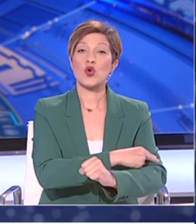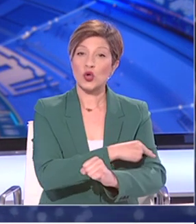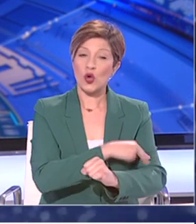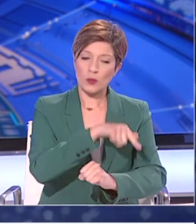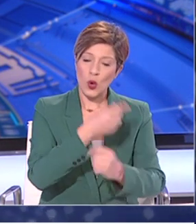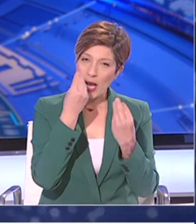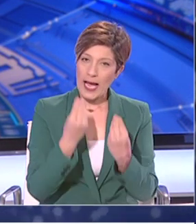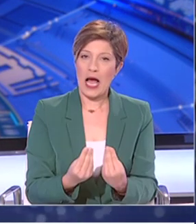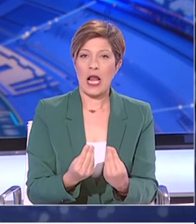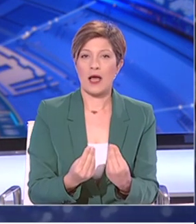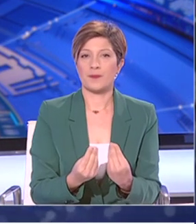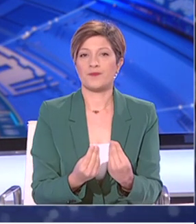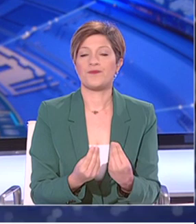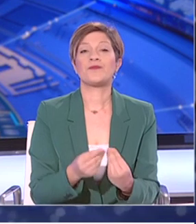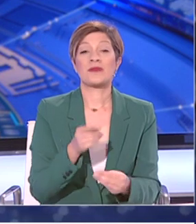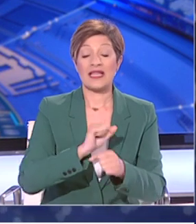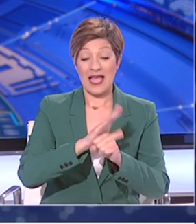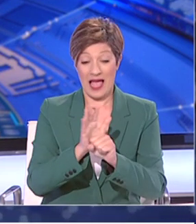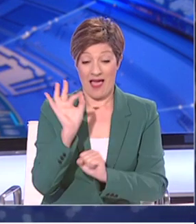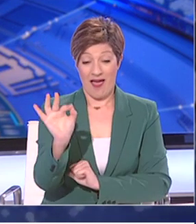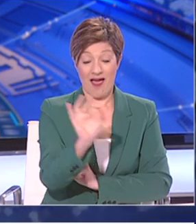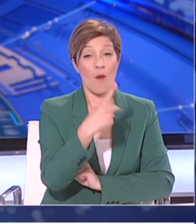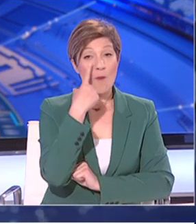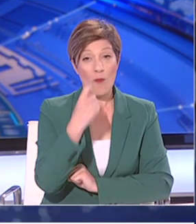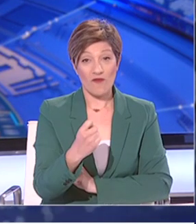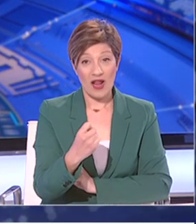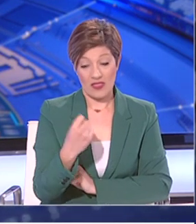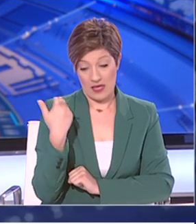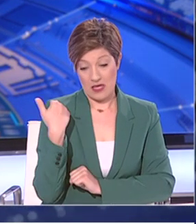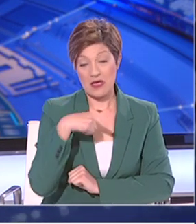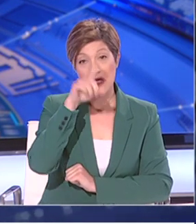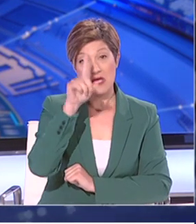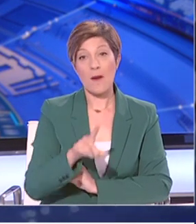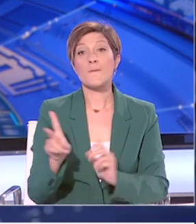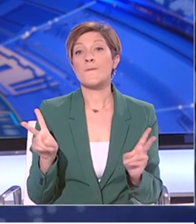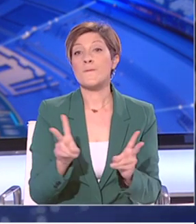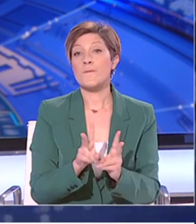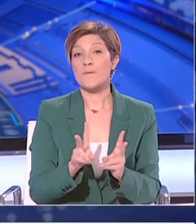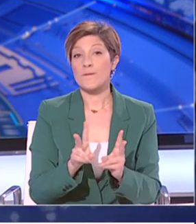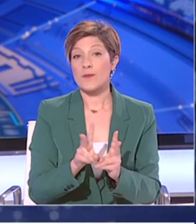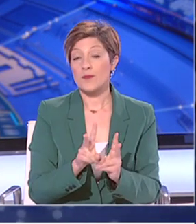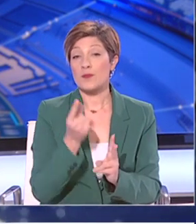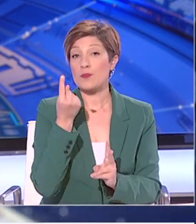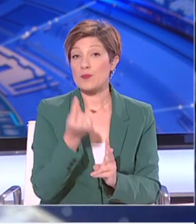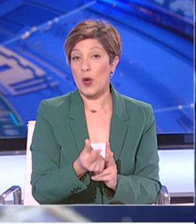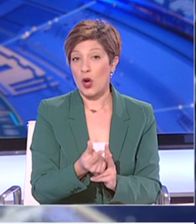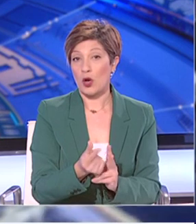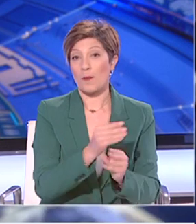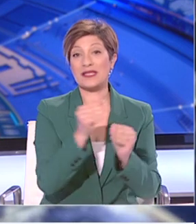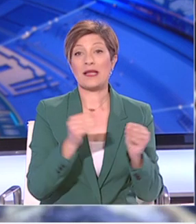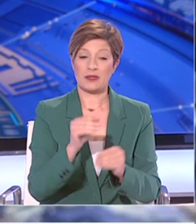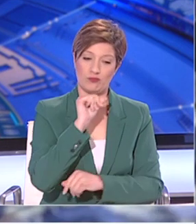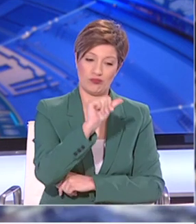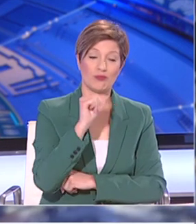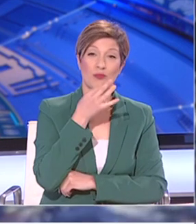αποθεραπευτεί. Τα κρούσματα που εντοπίστηκαν το τελευταίο 20 ετράων είναι λιγότερα σε σχέση με τα αποτελέσματα που αναγκυνώθηκαν